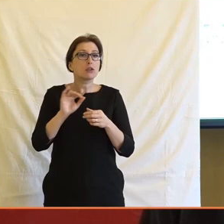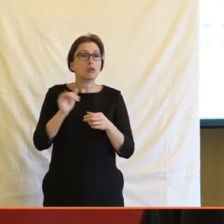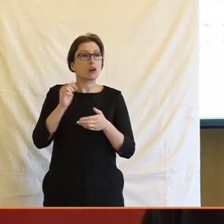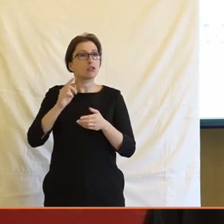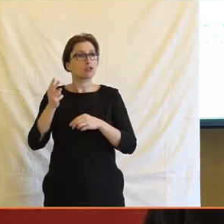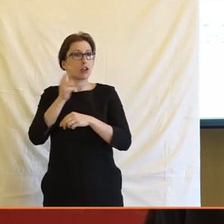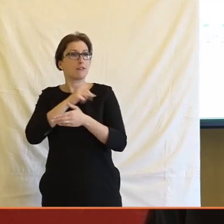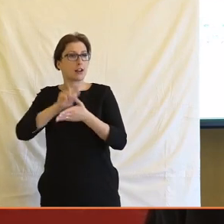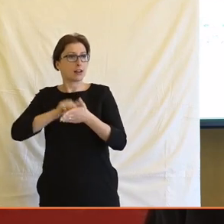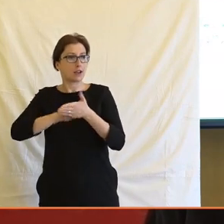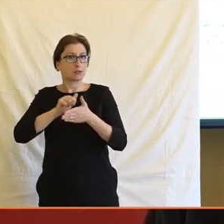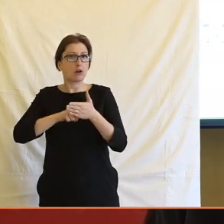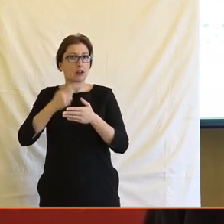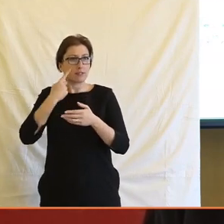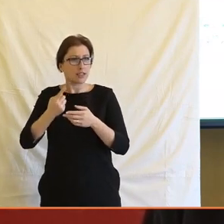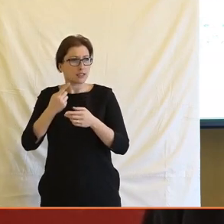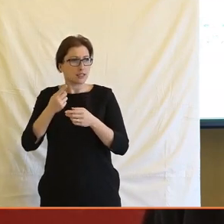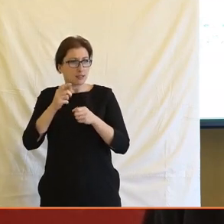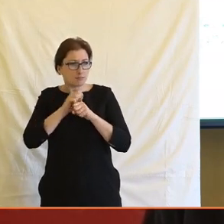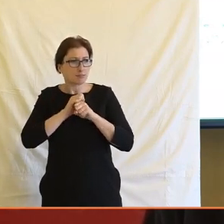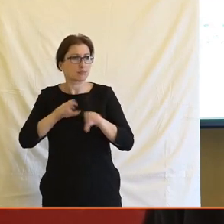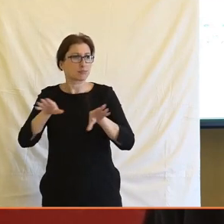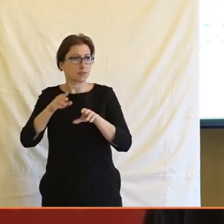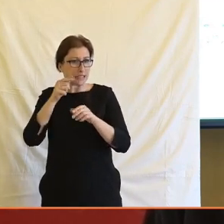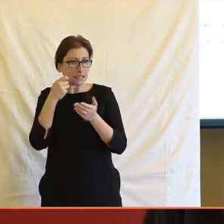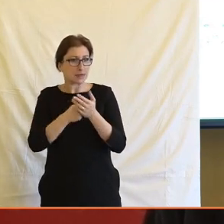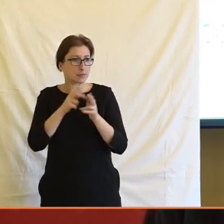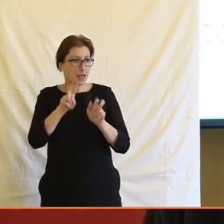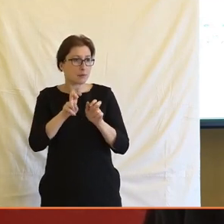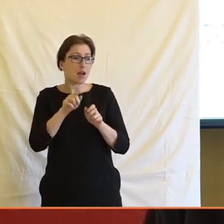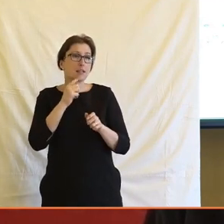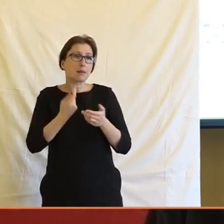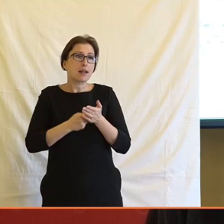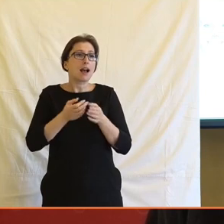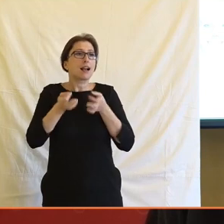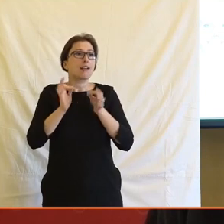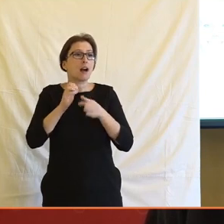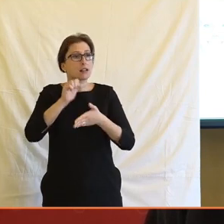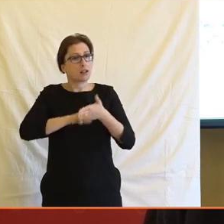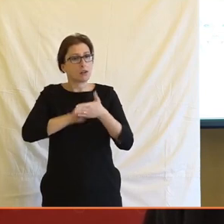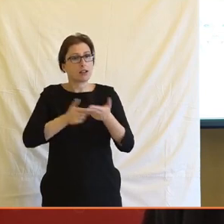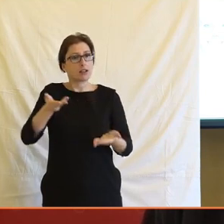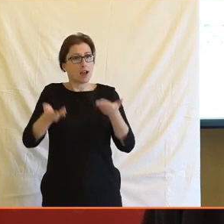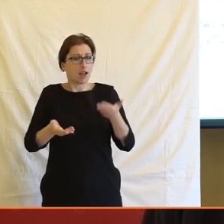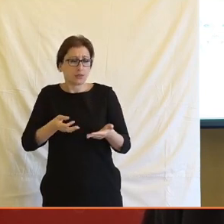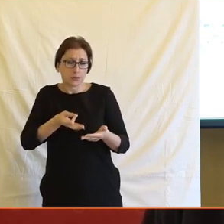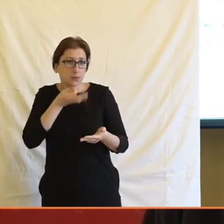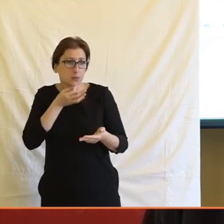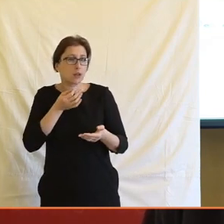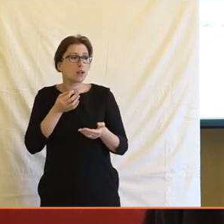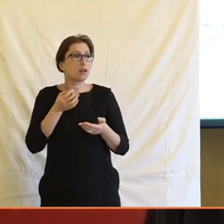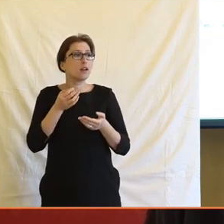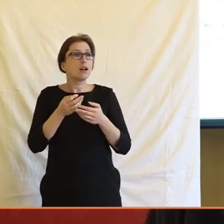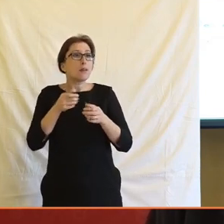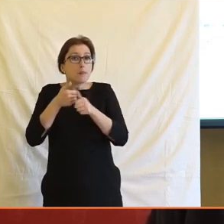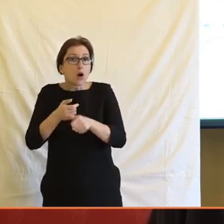redaktorů napříč tím mediálním trhem, tak je velmi nebezpečná. Tohle není způsob, jak měřit kvalitní žurnalistiku. A on už to dneska ani není